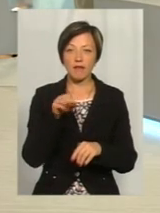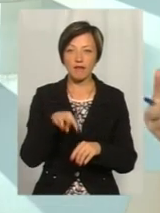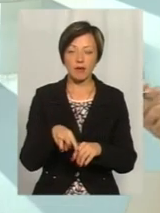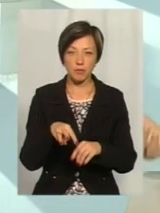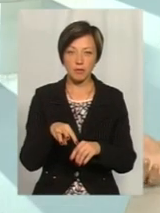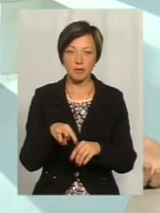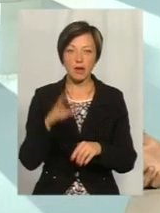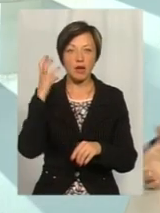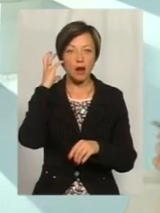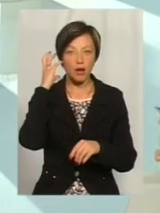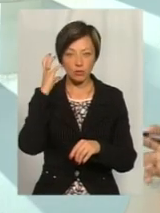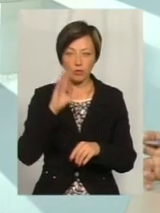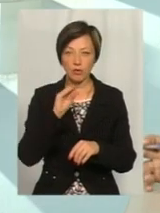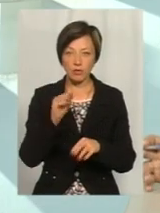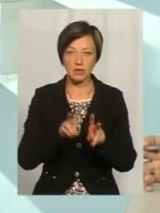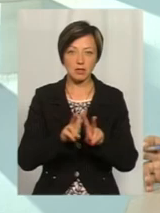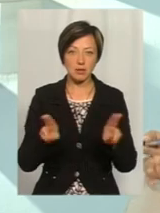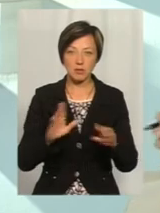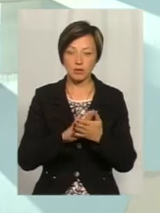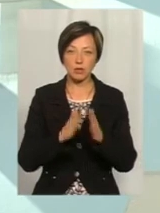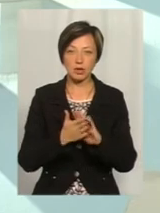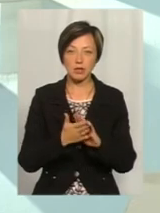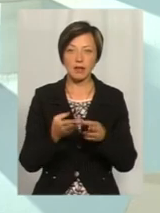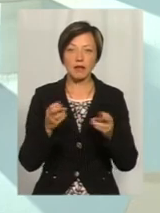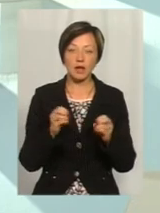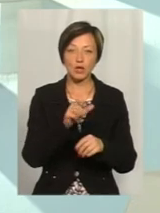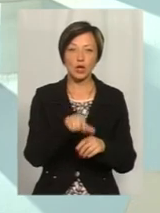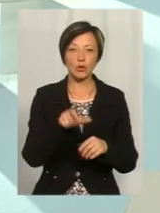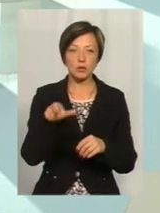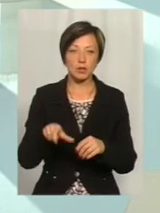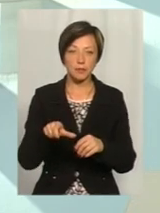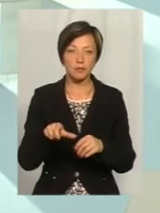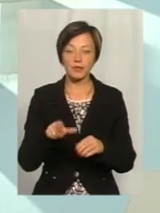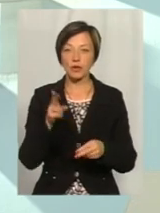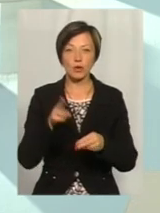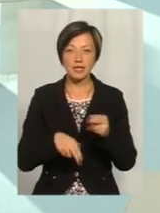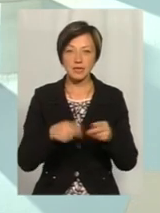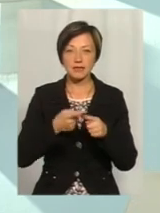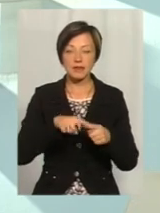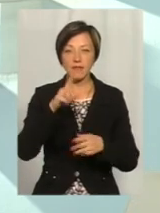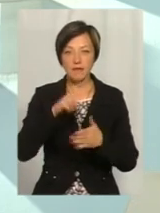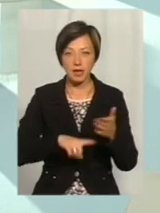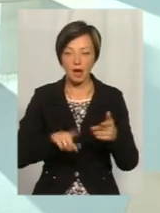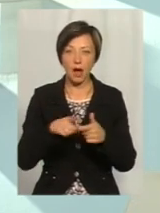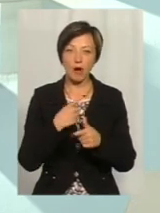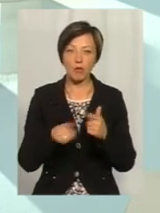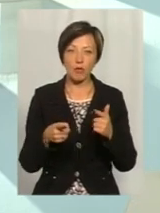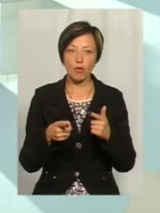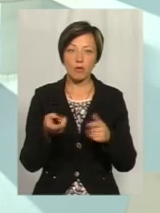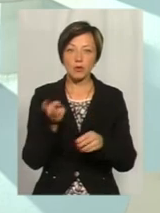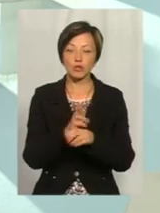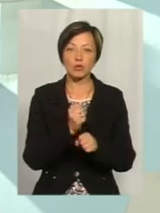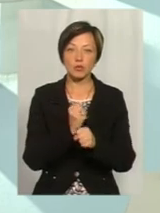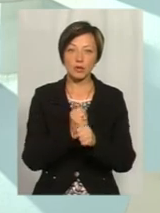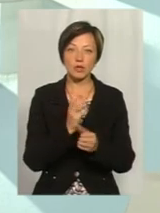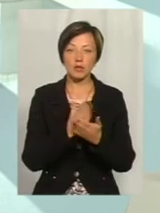цифрове радіомовлення. Точно така сама ситуація. Десь, можливо, люди не до кінця в ці вірять, або ви прийшли з роботи, у вас є